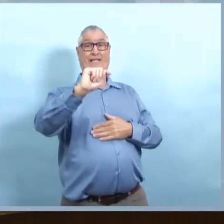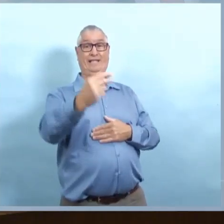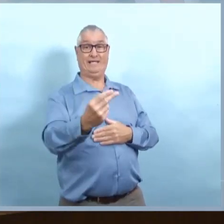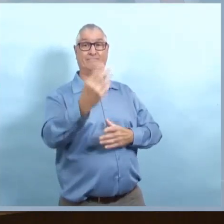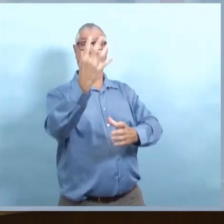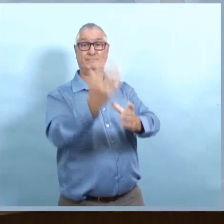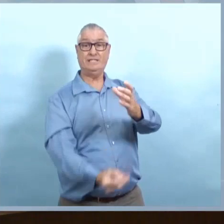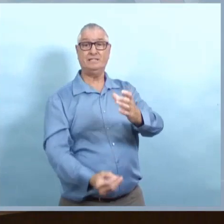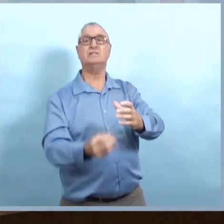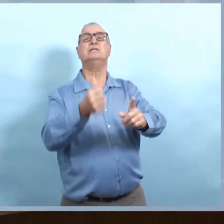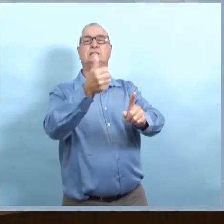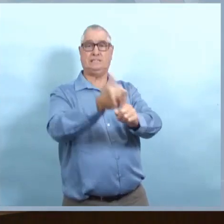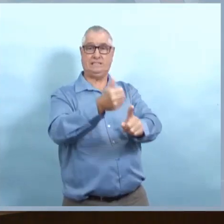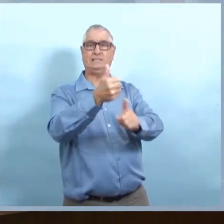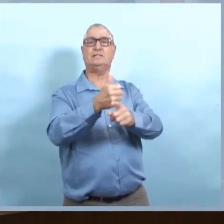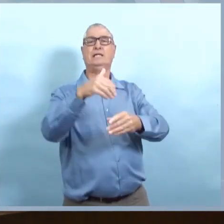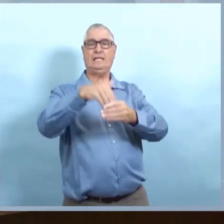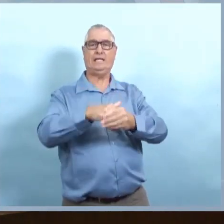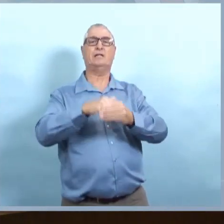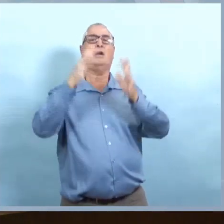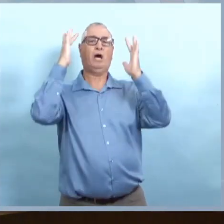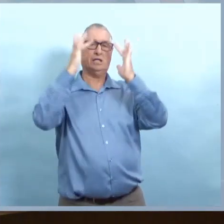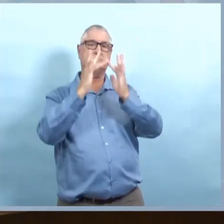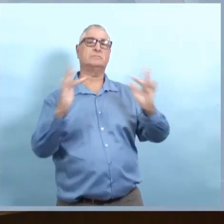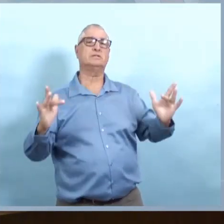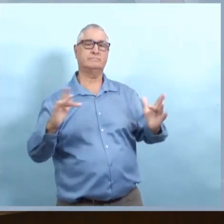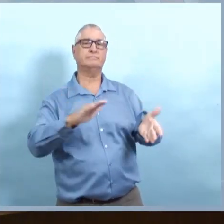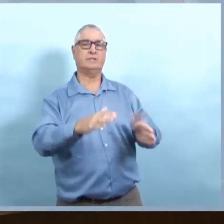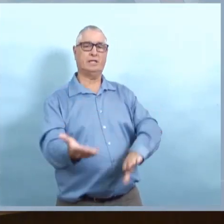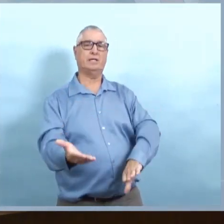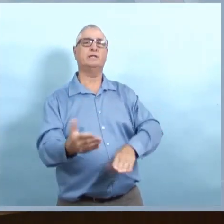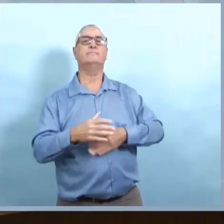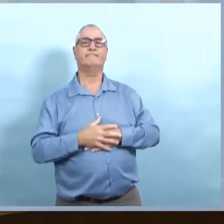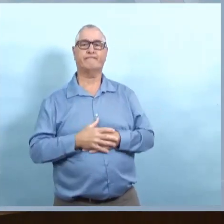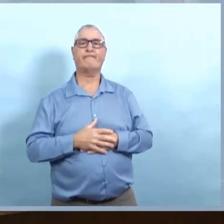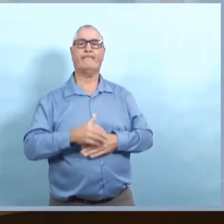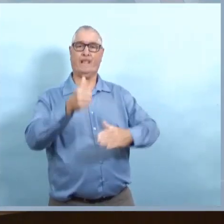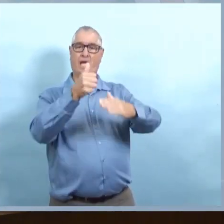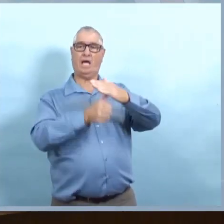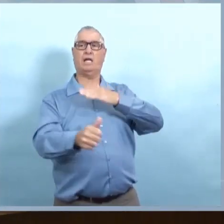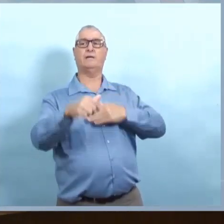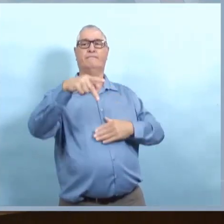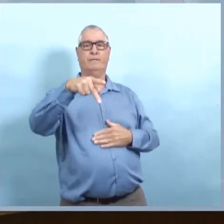deux périodes d'incubation complète depuis le dernier cas. Et la personne